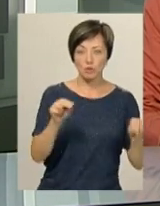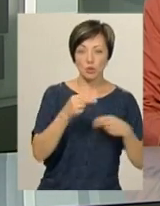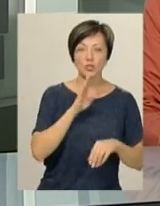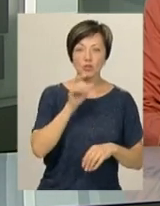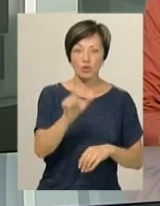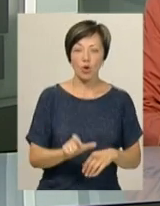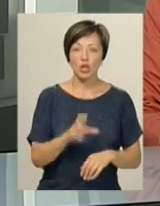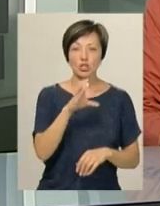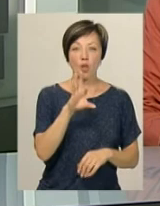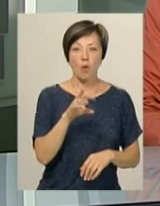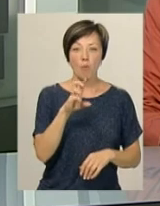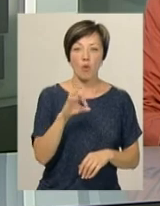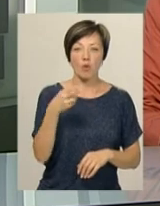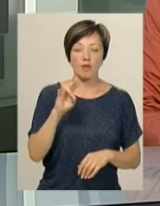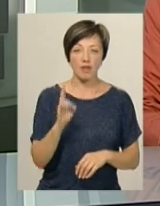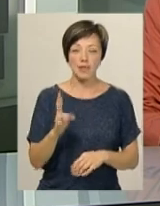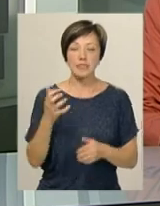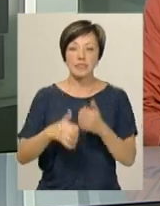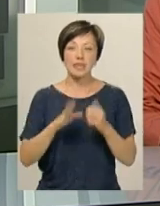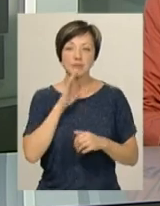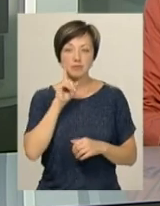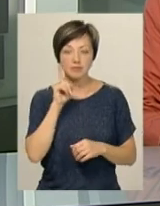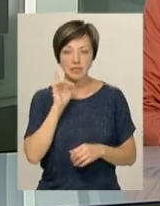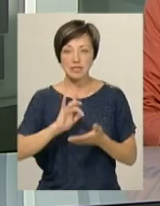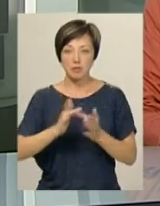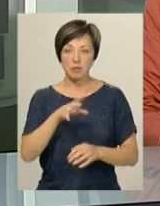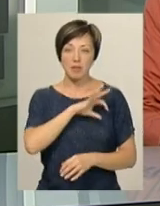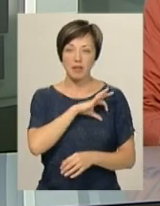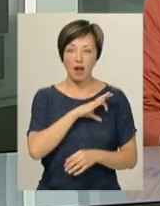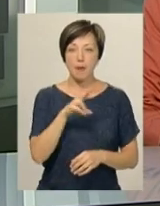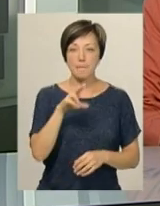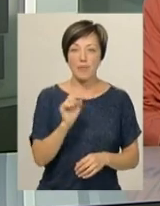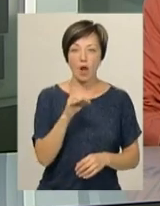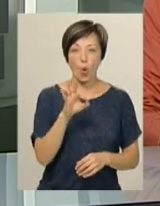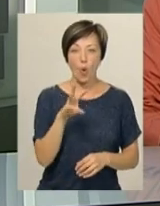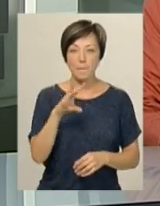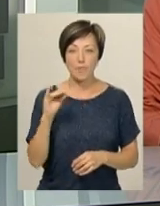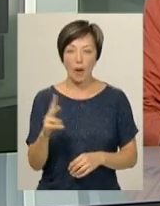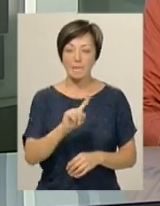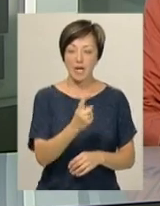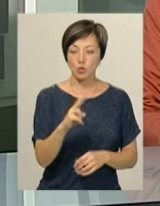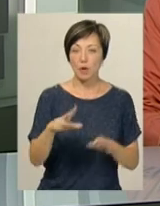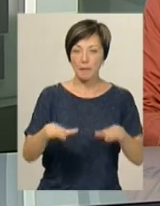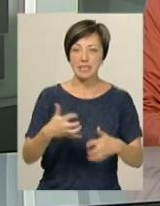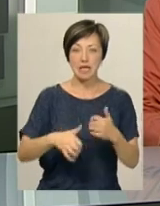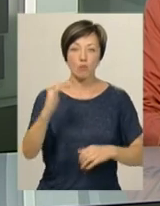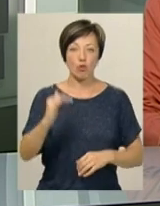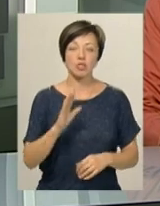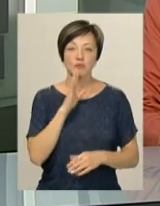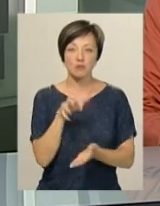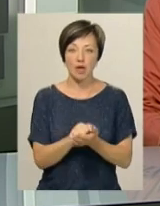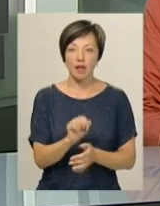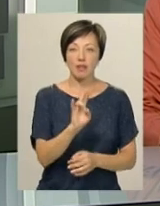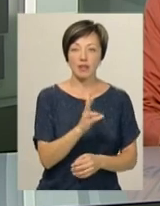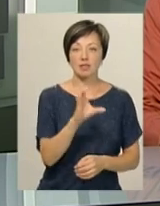стала Ірина Слободян. Серед юніорок срібну медаль завоювала Вікторія Пархомюк. Перше та друге місце серед молодших дівчат посіли